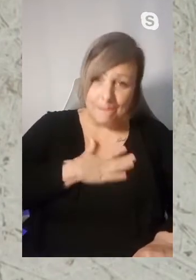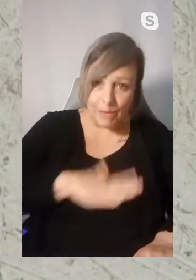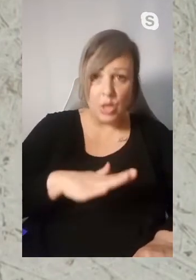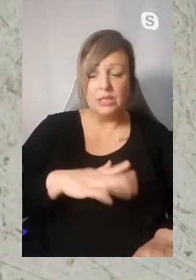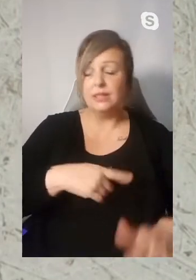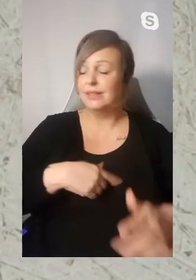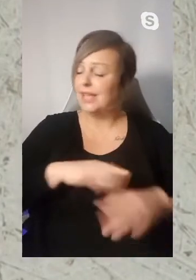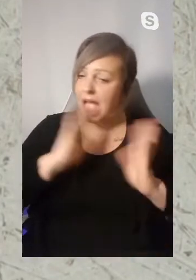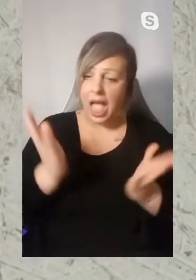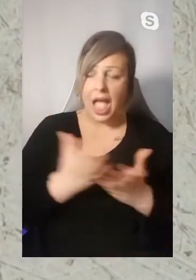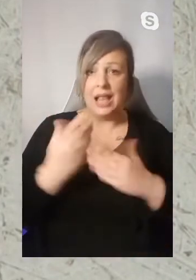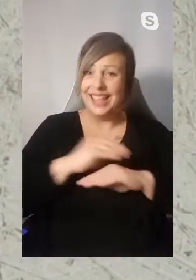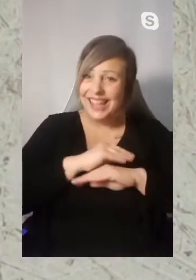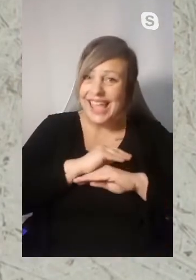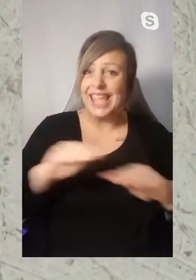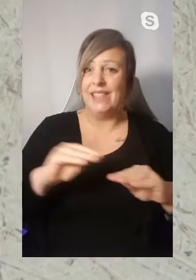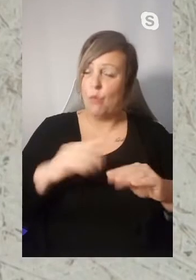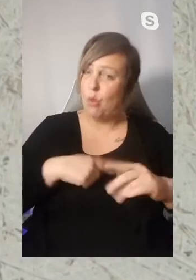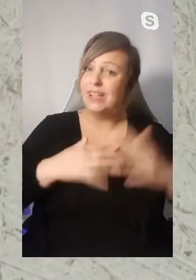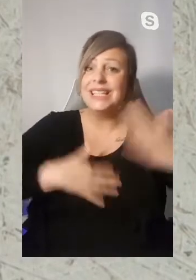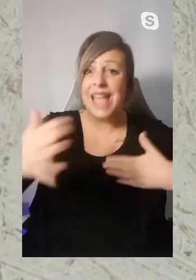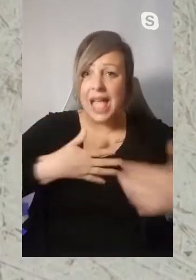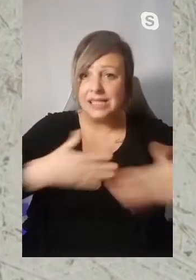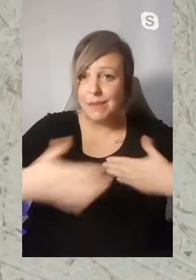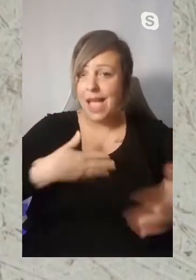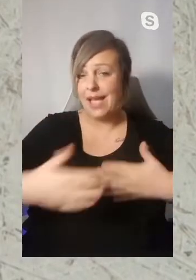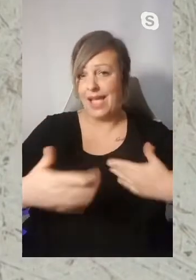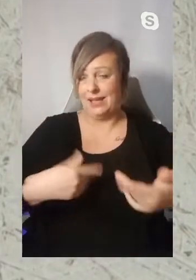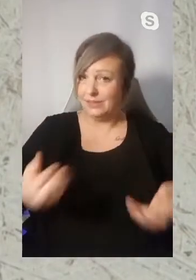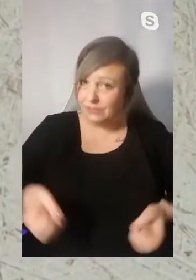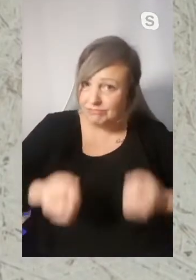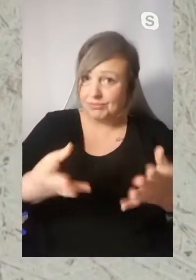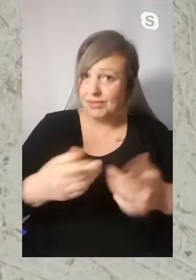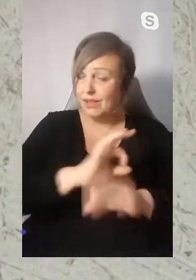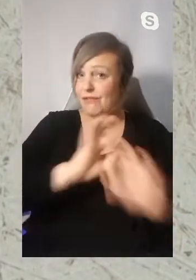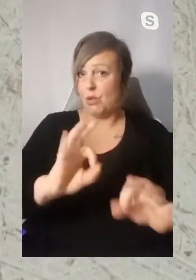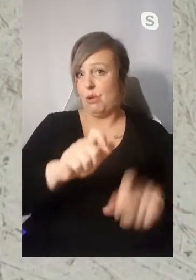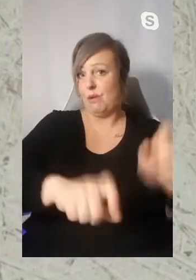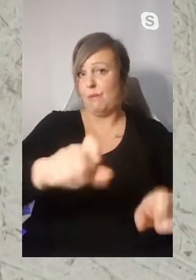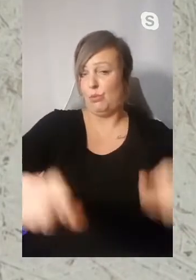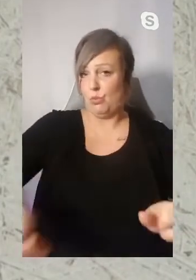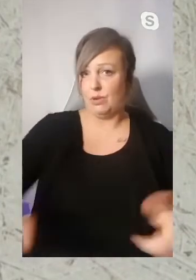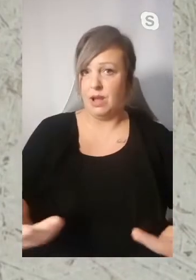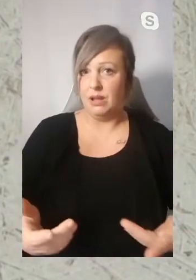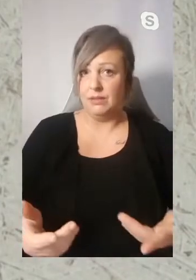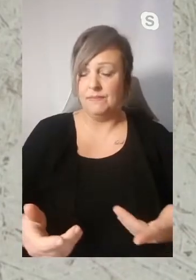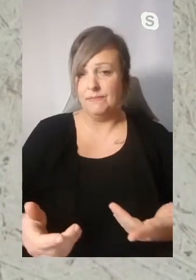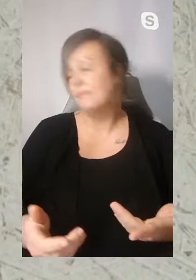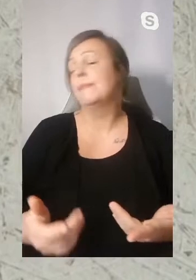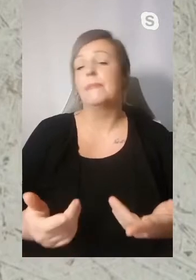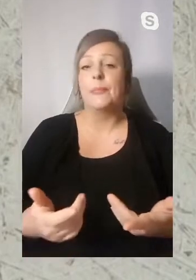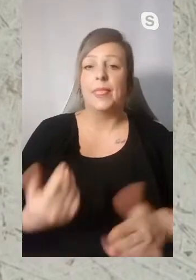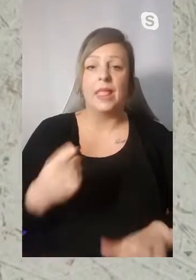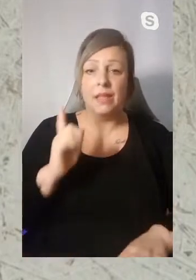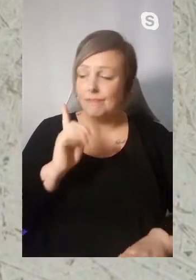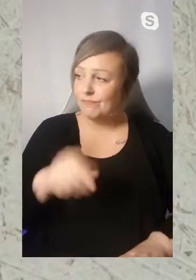möchte gerne, dass wir all das, was wir an Informationen haben, auch transparent machen. Mir war von Anfang an wichtig, bei den vielen Fragen, erinnern wir uns mal gerade an den Anfang, die noch so,